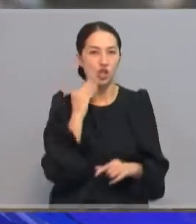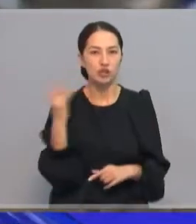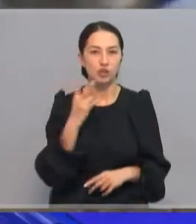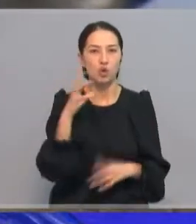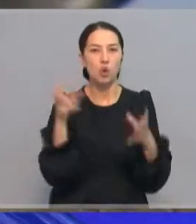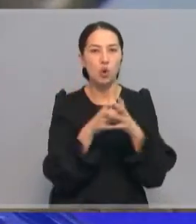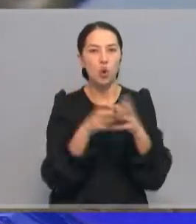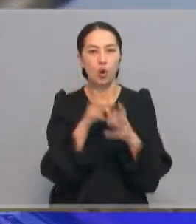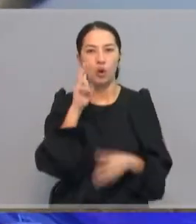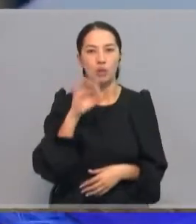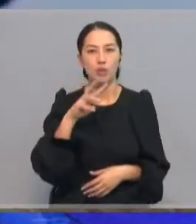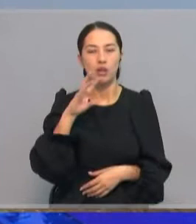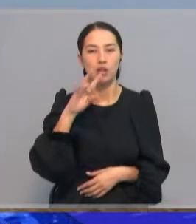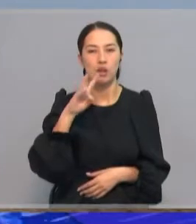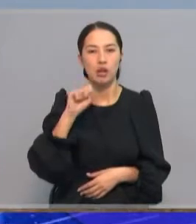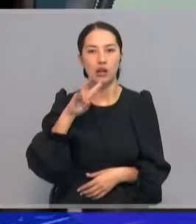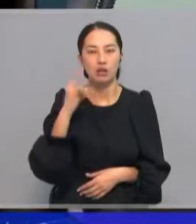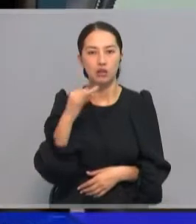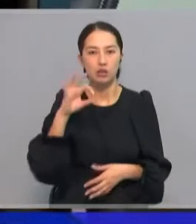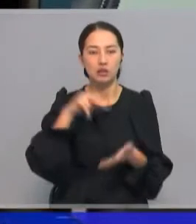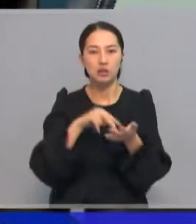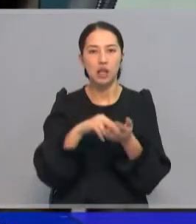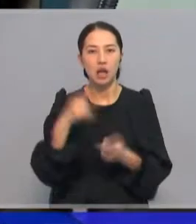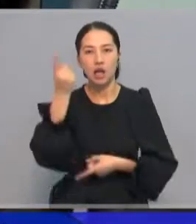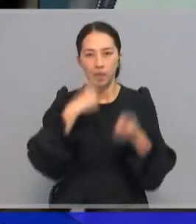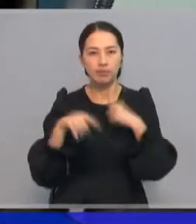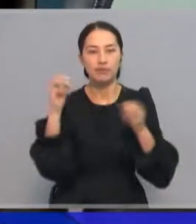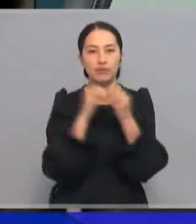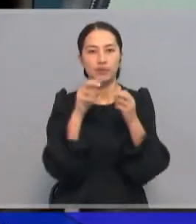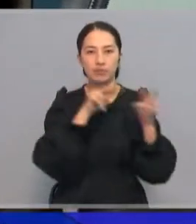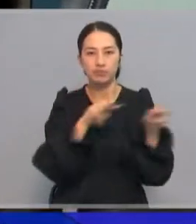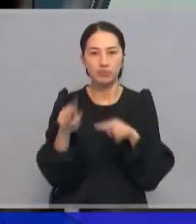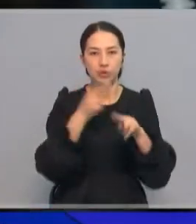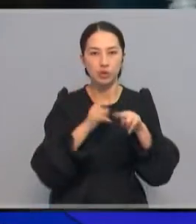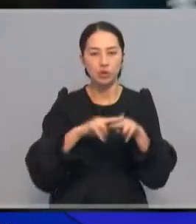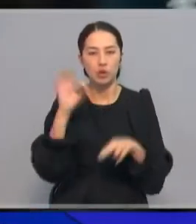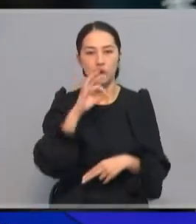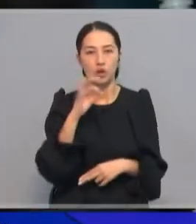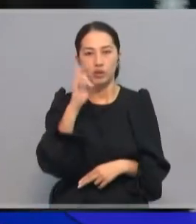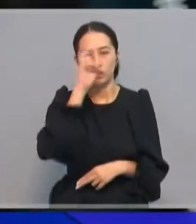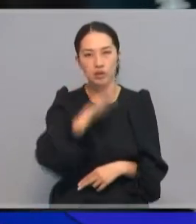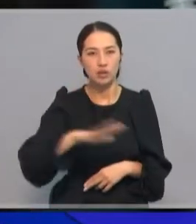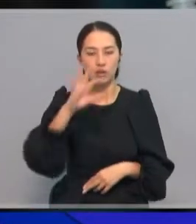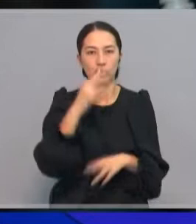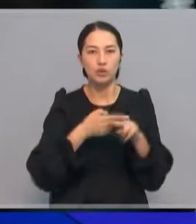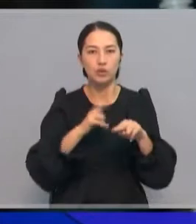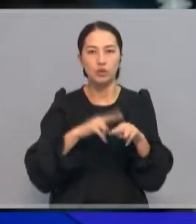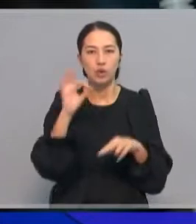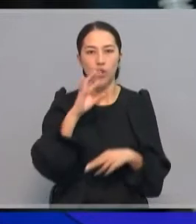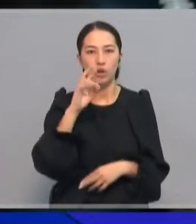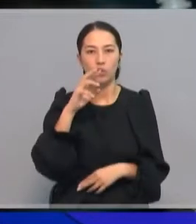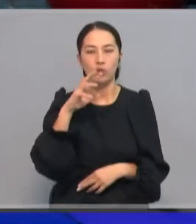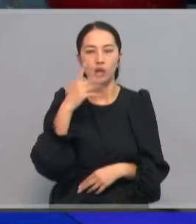көмірмен коммуналды қызметтердің бағасын ретте жоспарланы болдыр. Үшіншіден, монополияға қарсы көрес күшіп, бұнай өнімдері нарығындағы